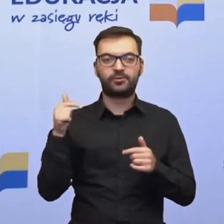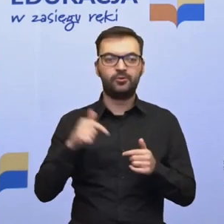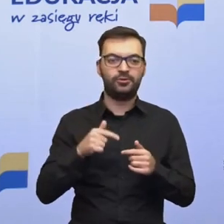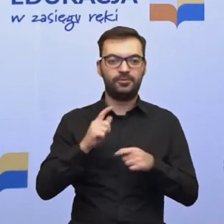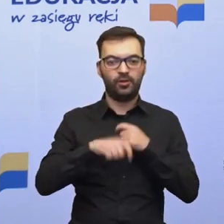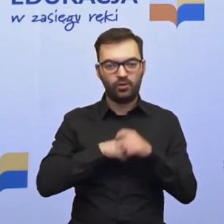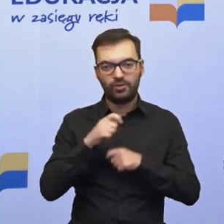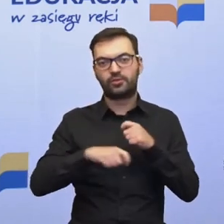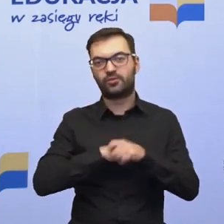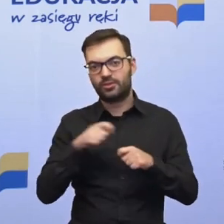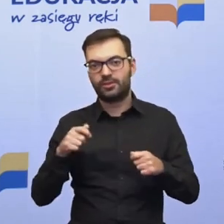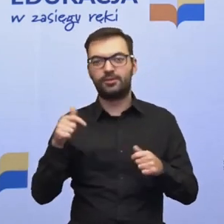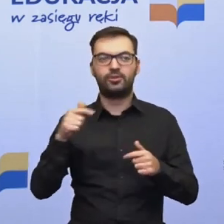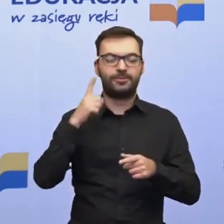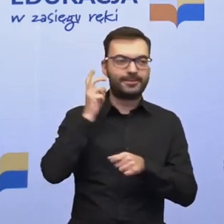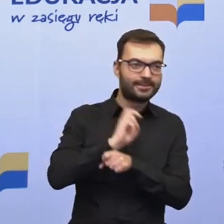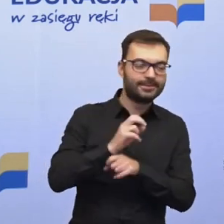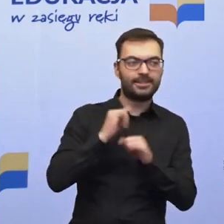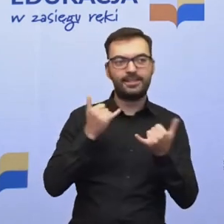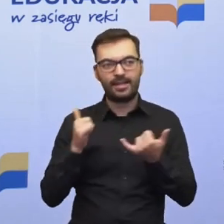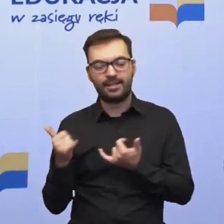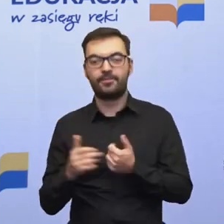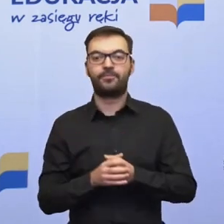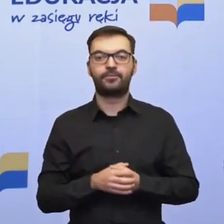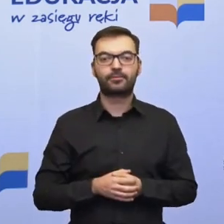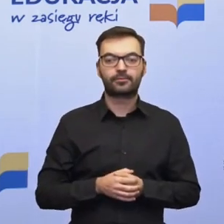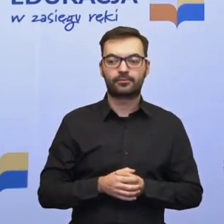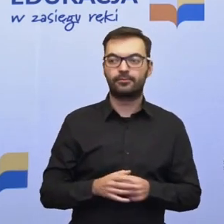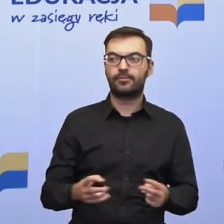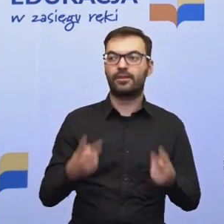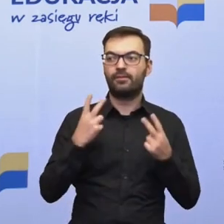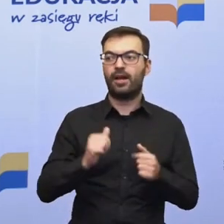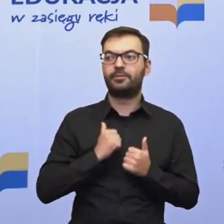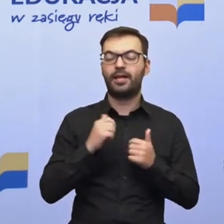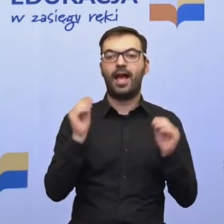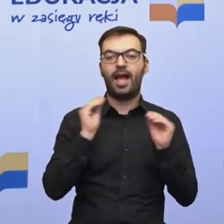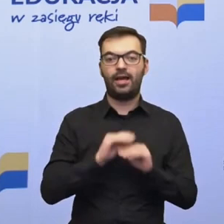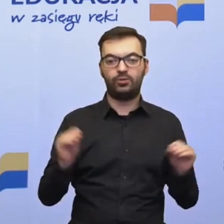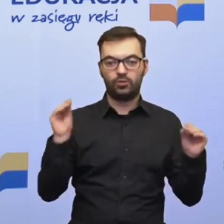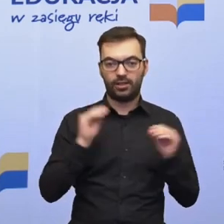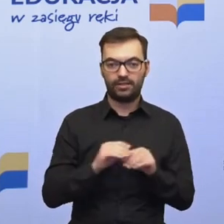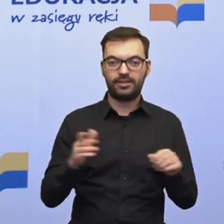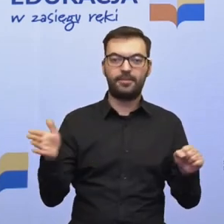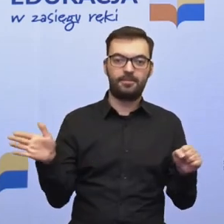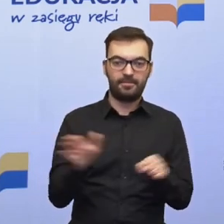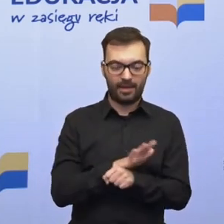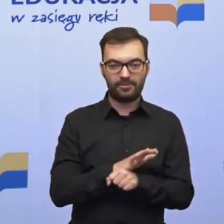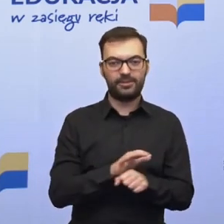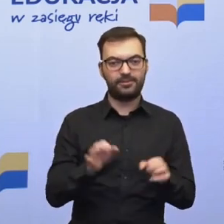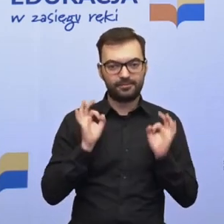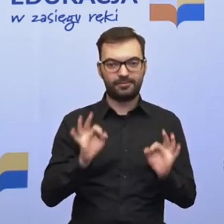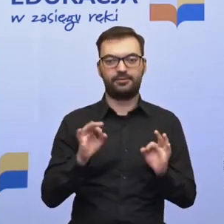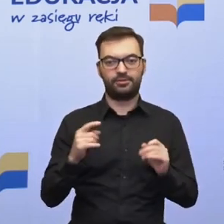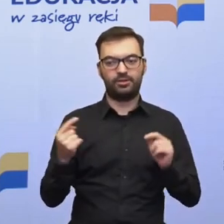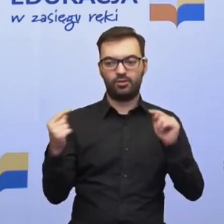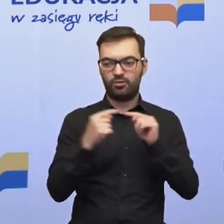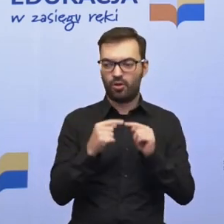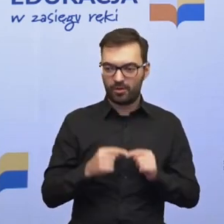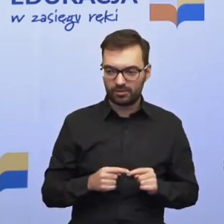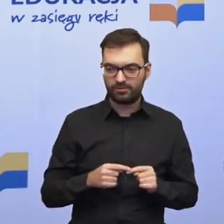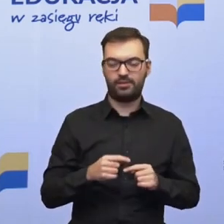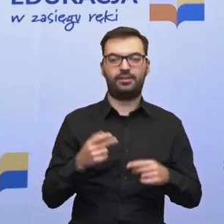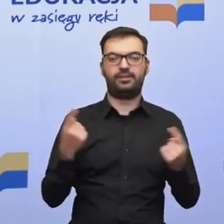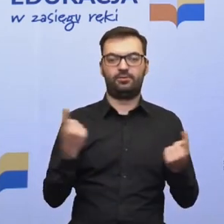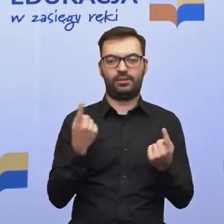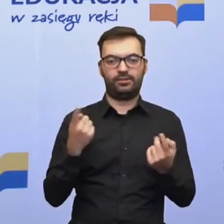rozwiązywać i musimy się zmagać. Ale ważne, żeby edukacja w sposób najpełniejszy, najlepszy odpowiadała na wyzwania